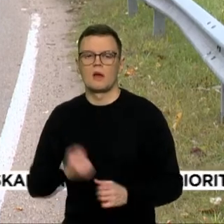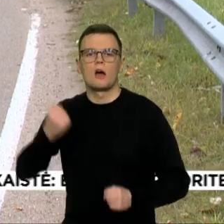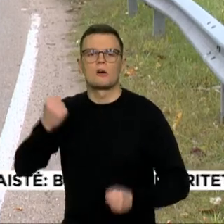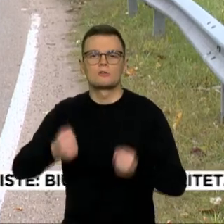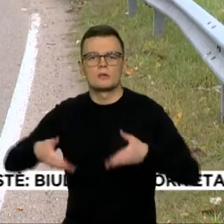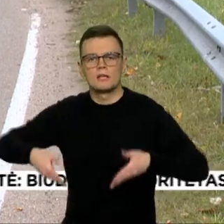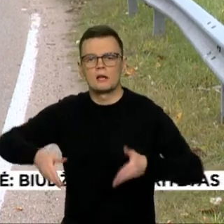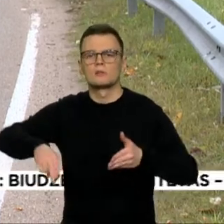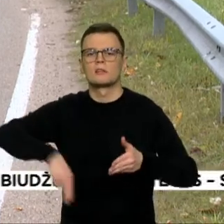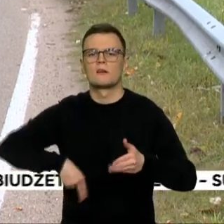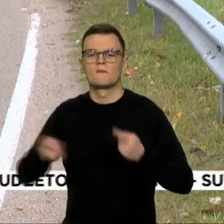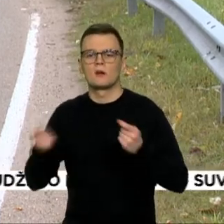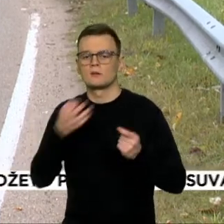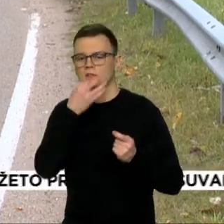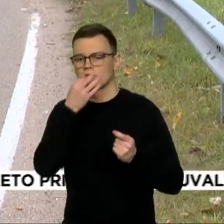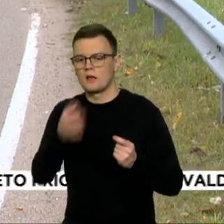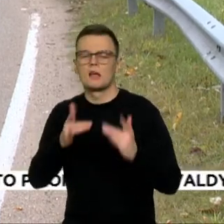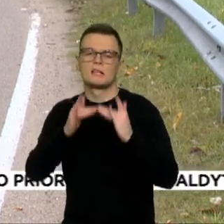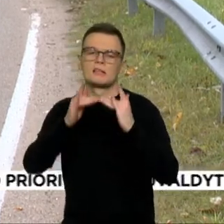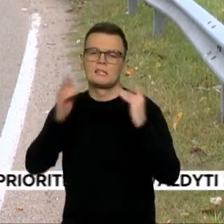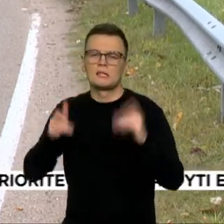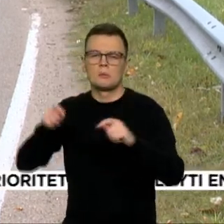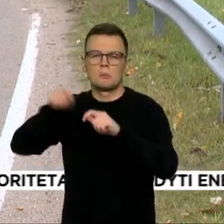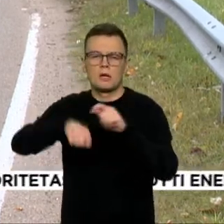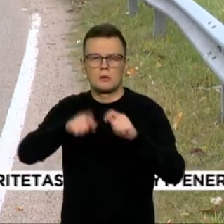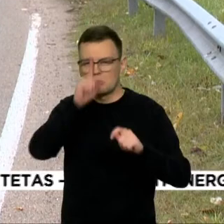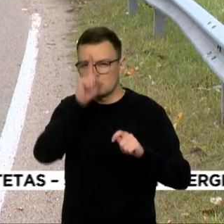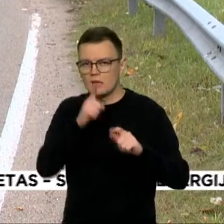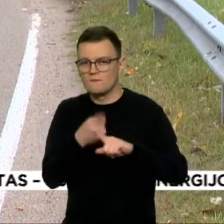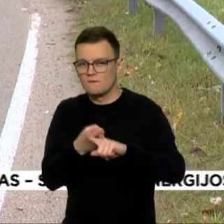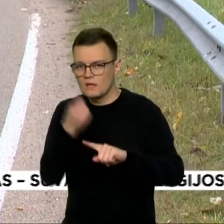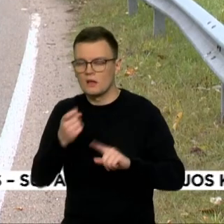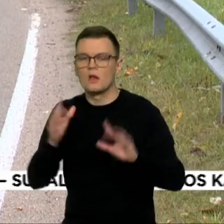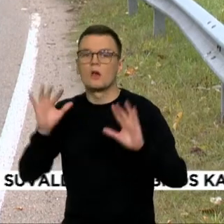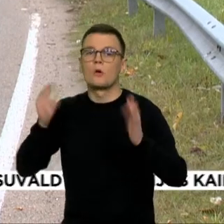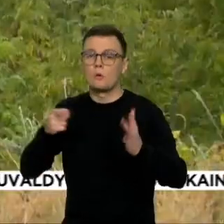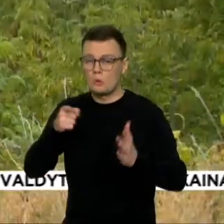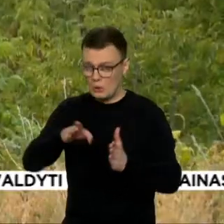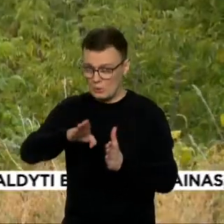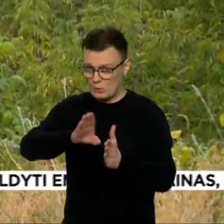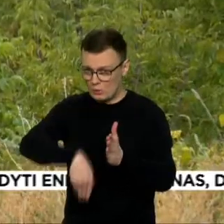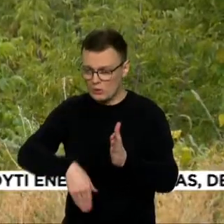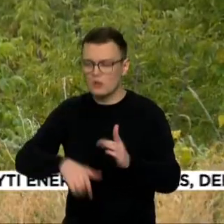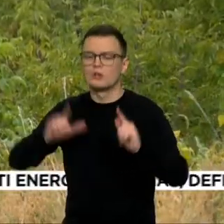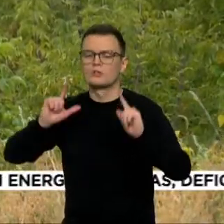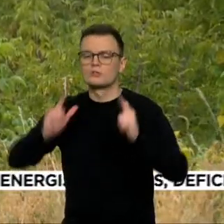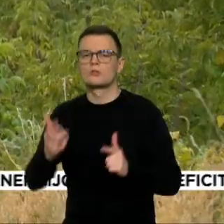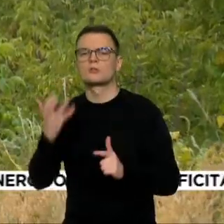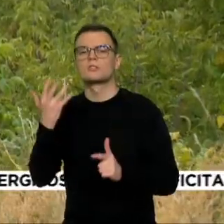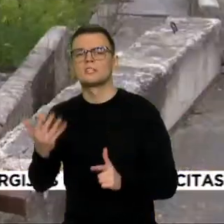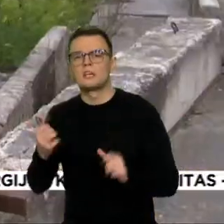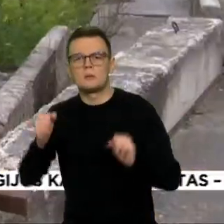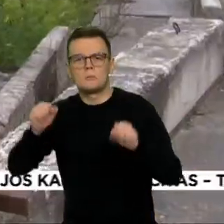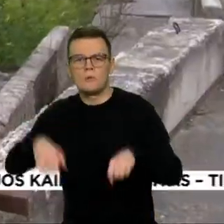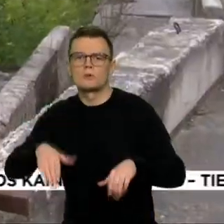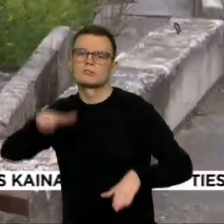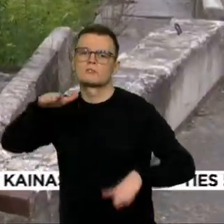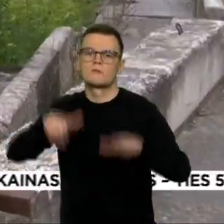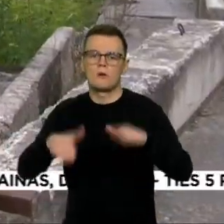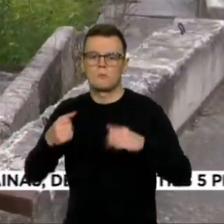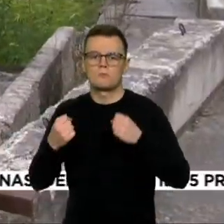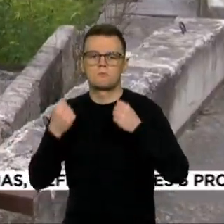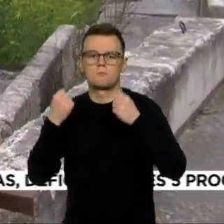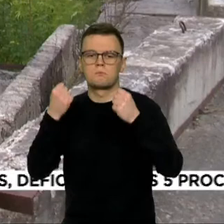tiltą specialista apžiūri kartą per mėnesį. Jei jo būklė blogės, bus ribojamas jo važiuojančio transporto svoris. Šiams klių ministrė,